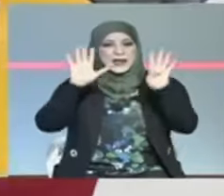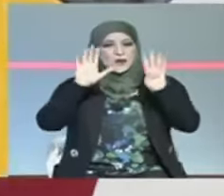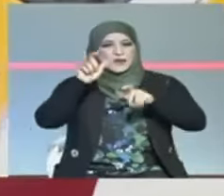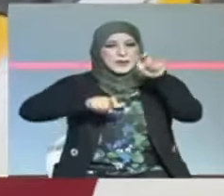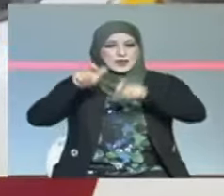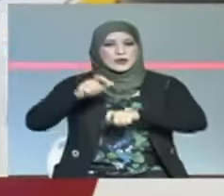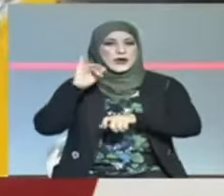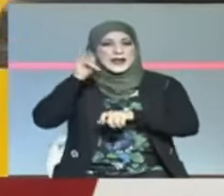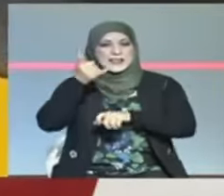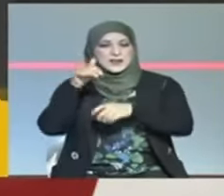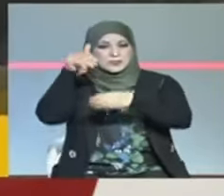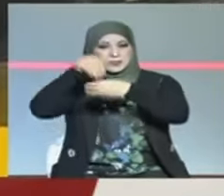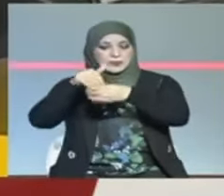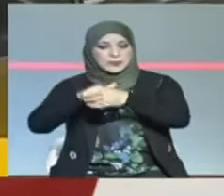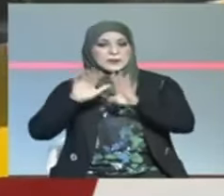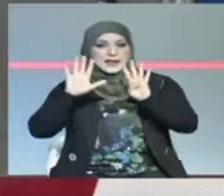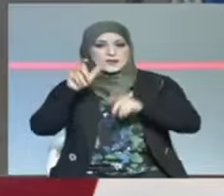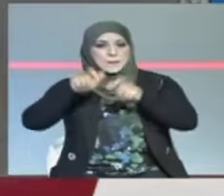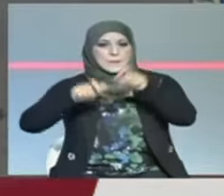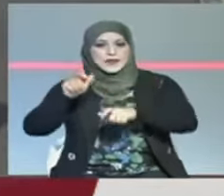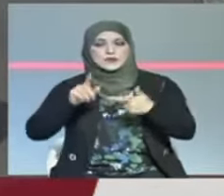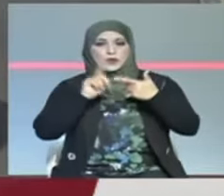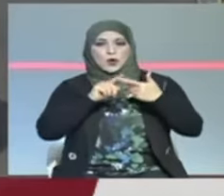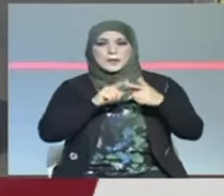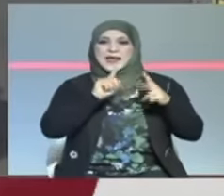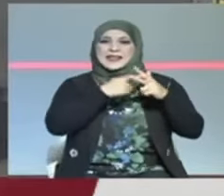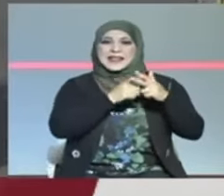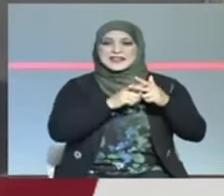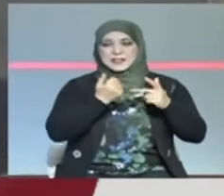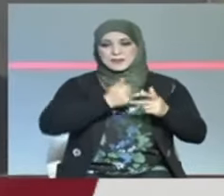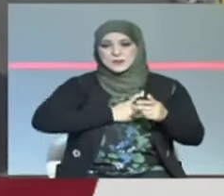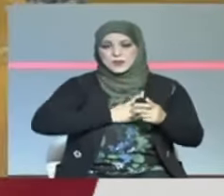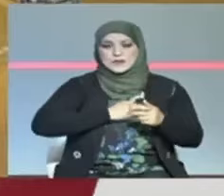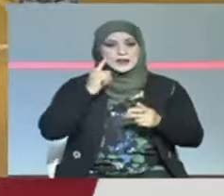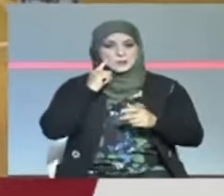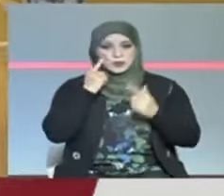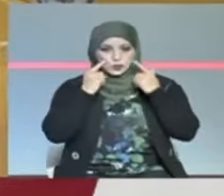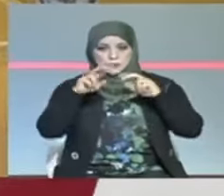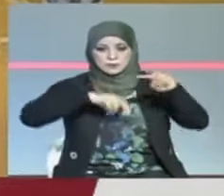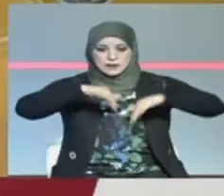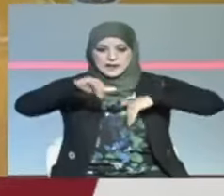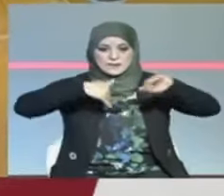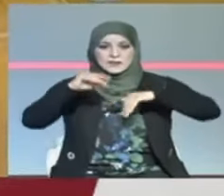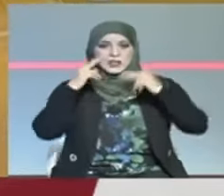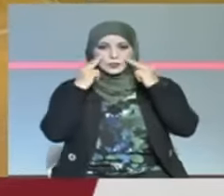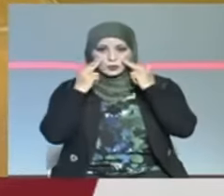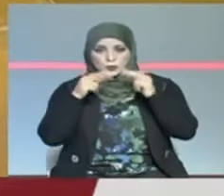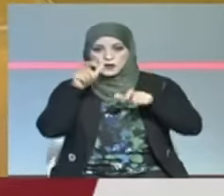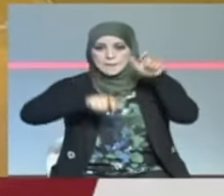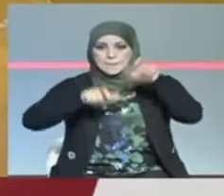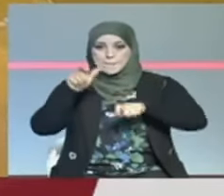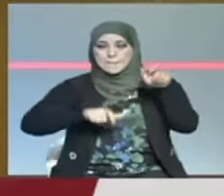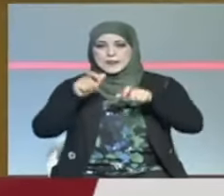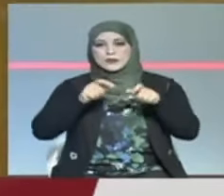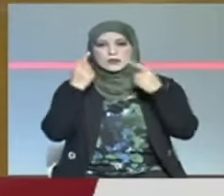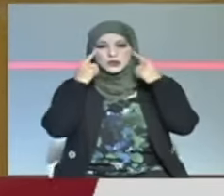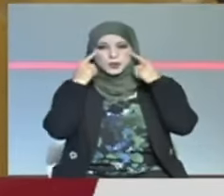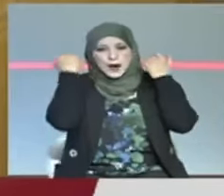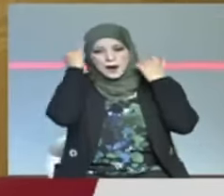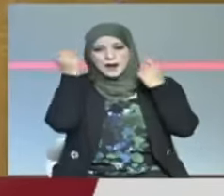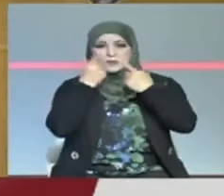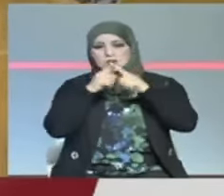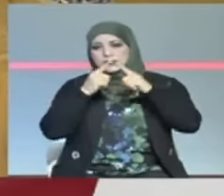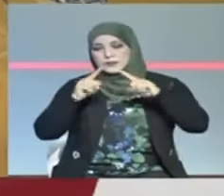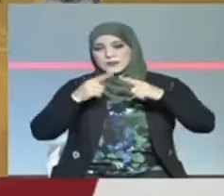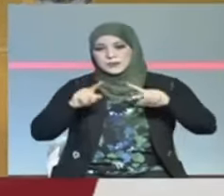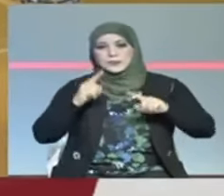كان محور رحلة قادتنا إلى شوارع العاصمة ولأن اتفقت العراء بين أصحاب المهنة والمواطن فيما